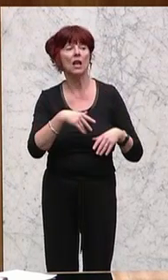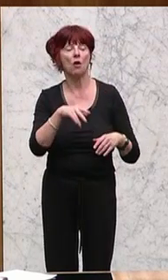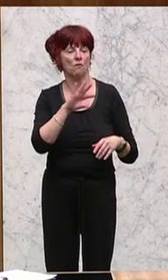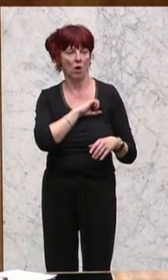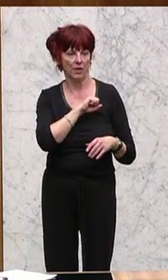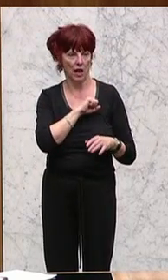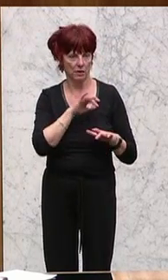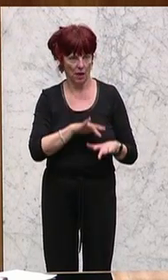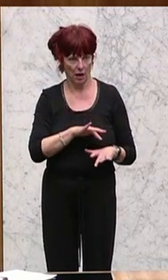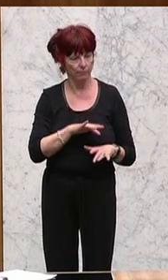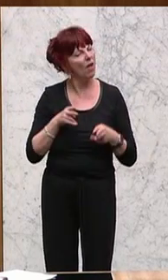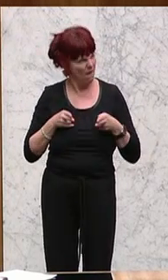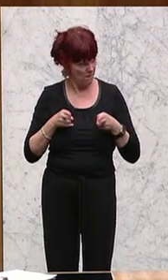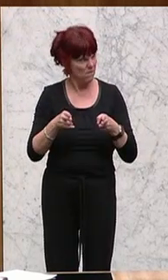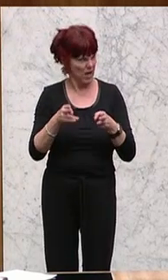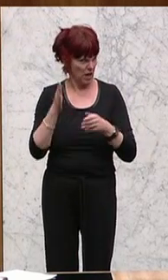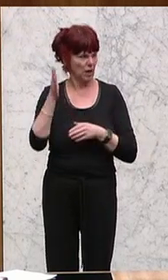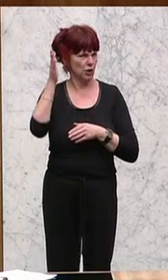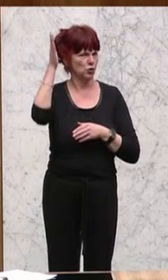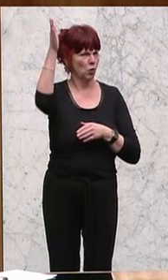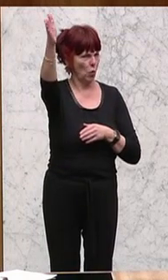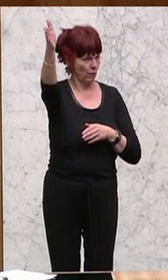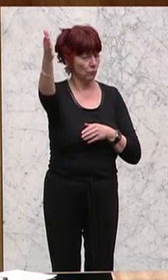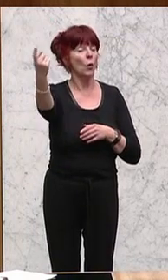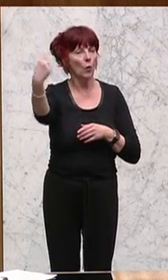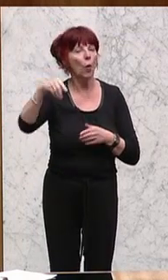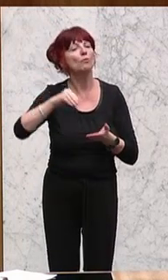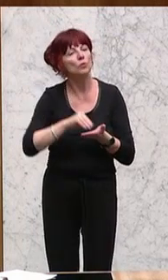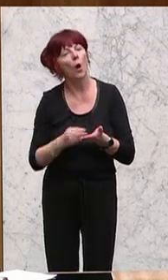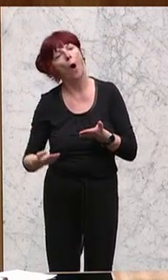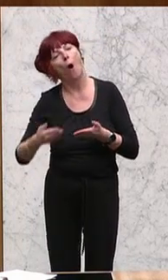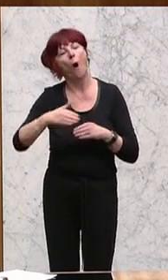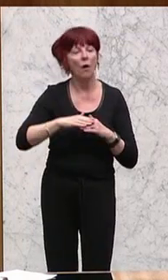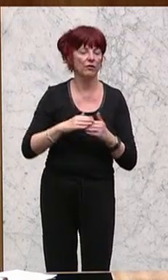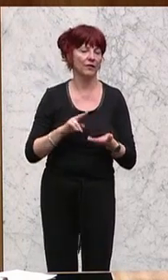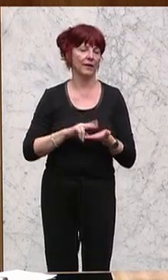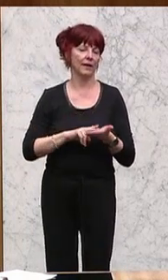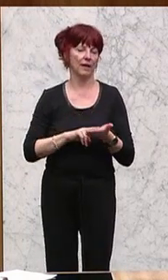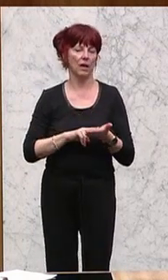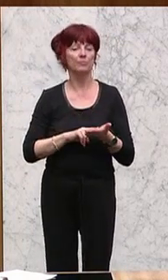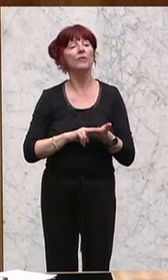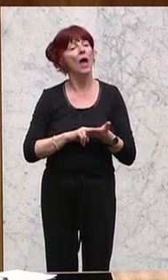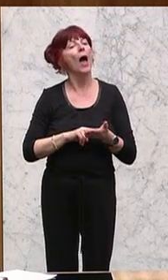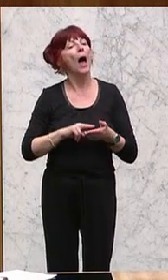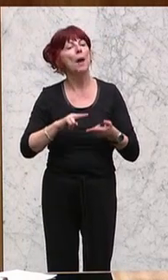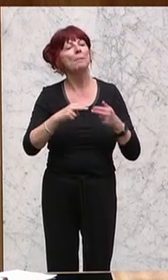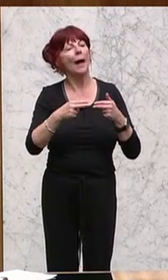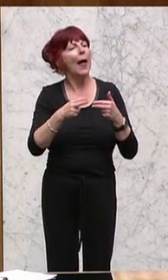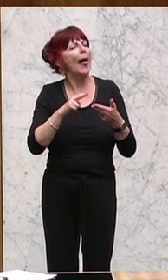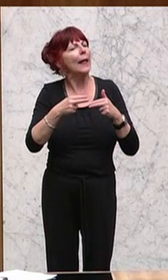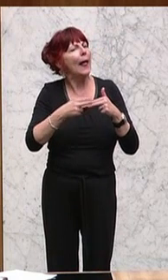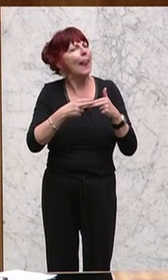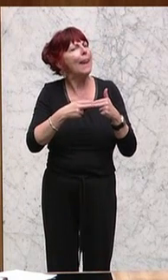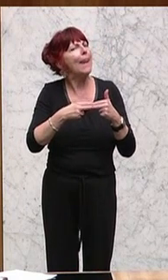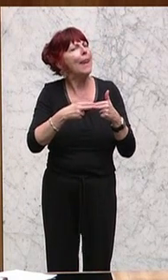Es ist der Weg sozusagen in die Zukunft, in die Digitalisierung. Die normale Klebevignette bleibt aber für die Fans des